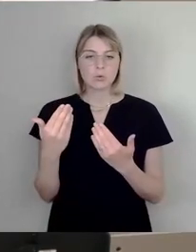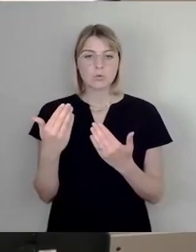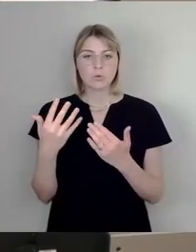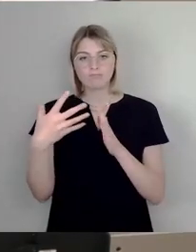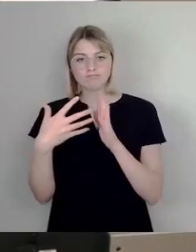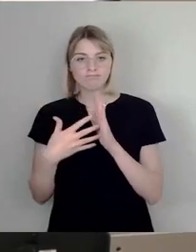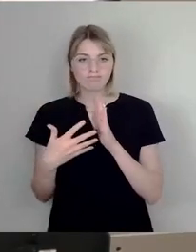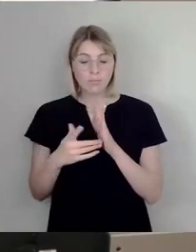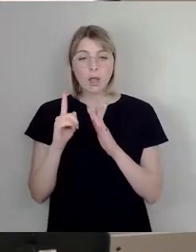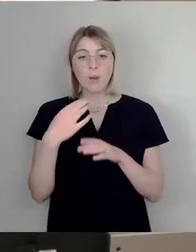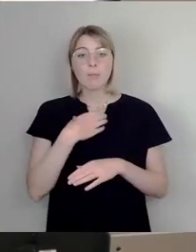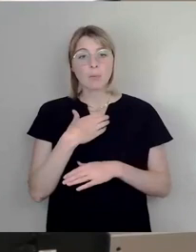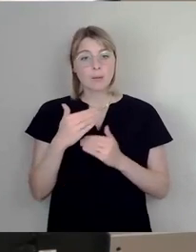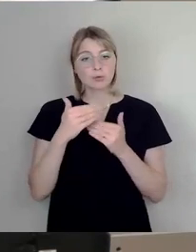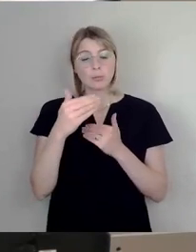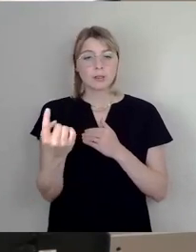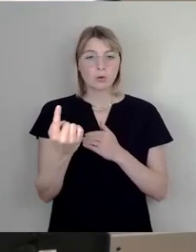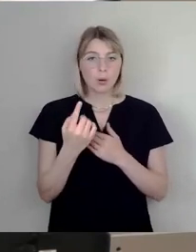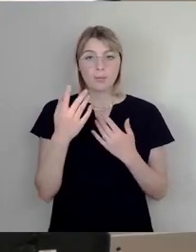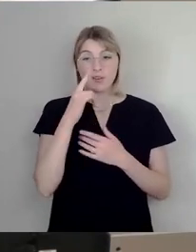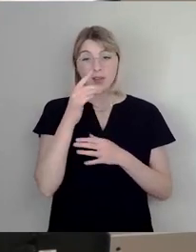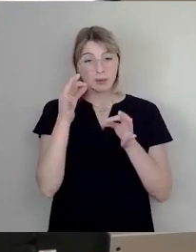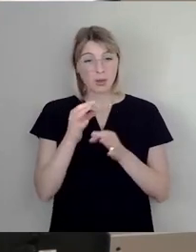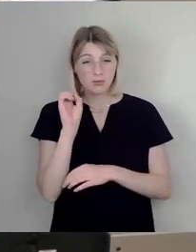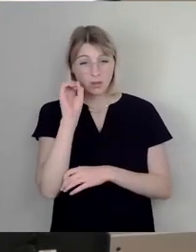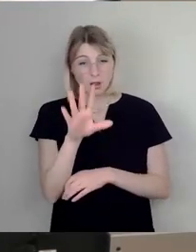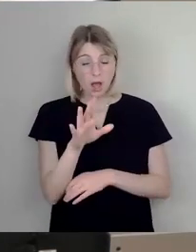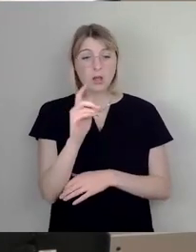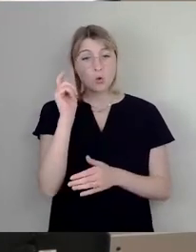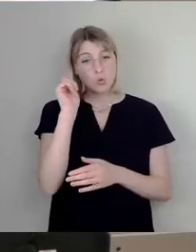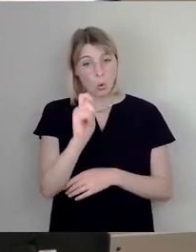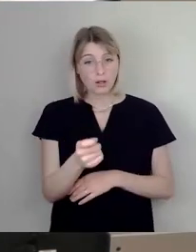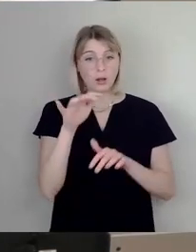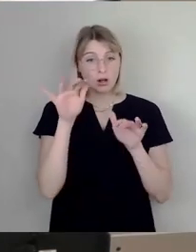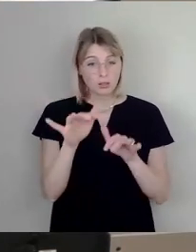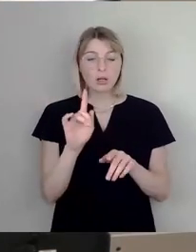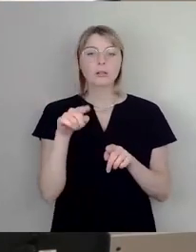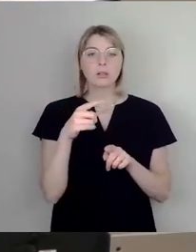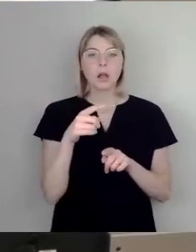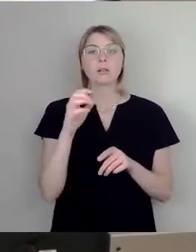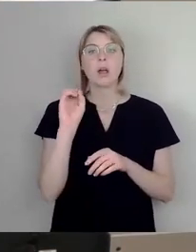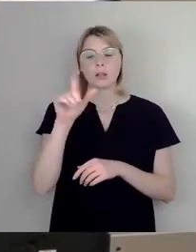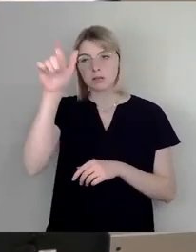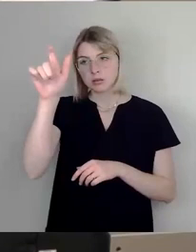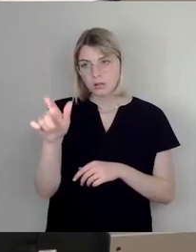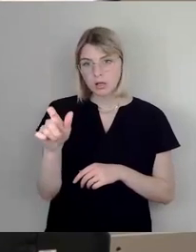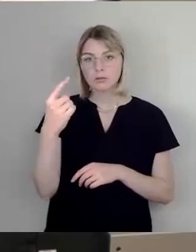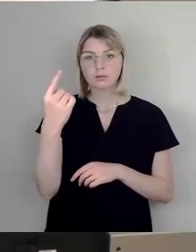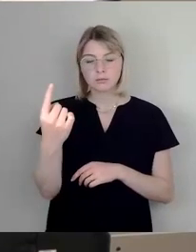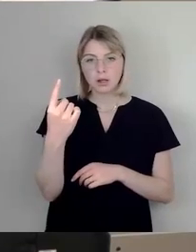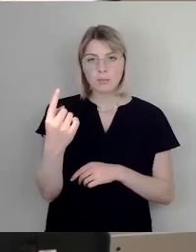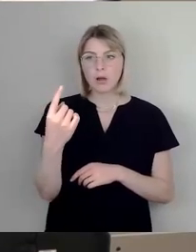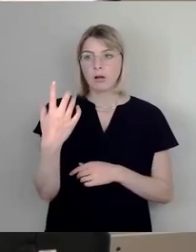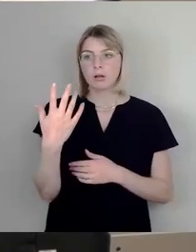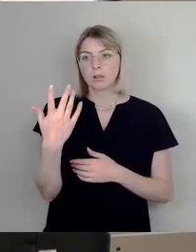doch angeklagt und verurteilt wird, wird der Angeklagte in aller Regel, wenn er nicht noch mehr auf dem Kerbholz hat,